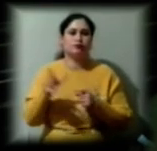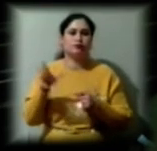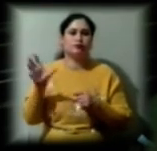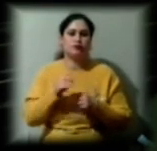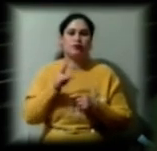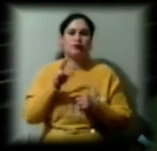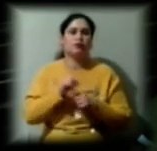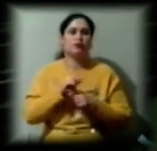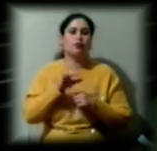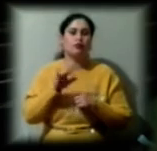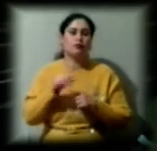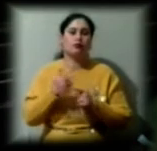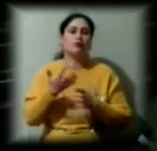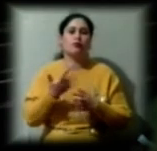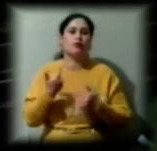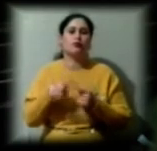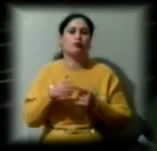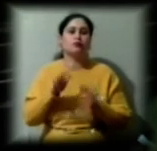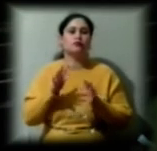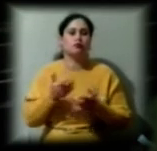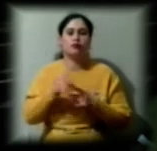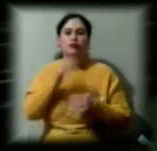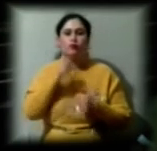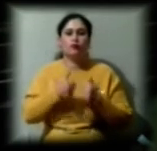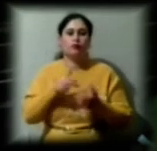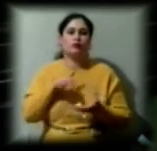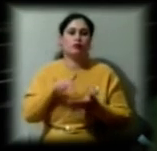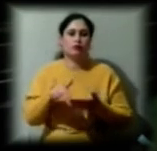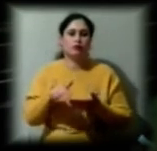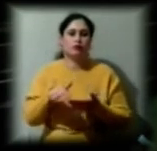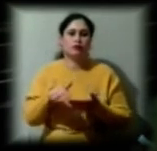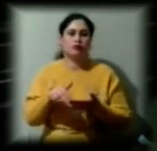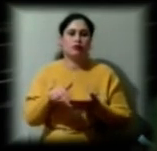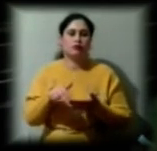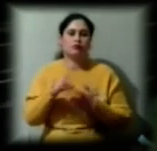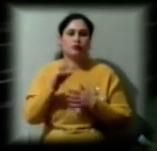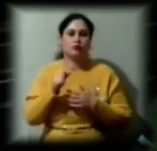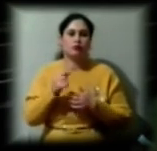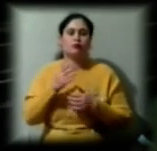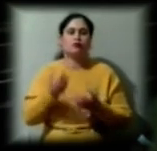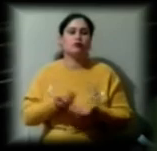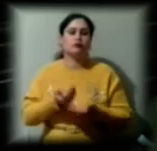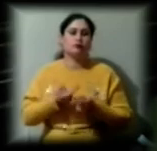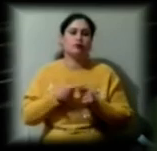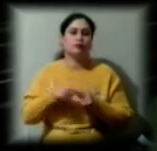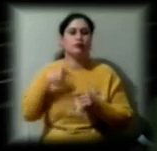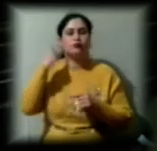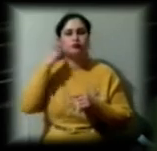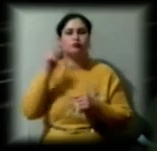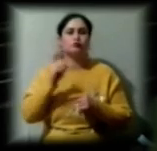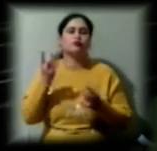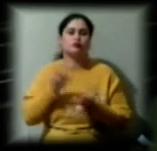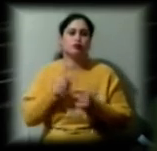відбуваються, коли конкурс йде наживо. Тому я вважаю, що треба більш